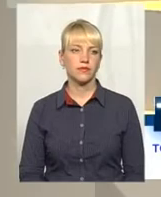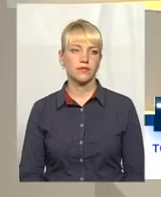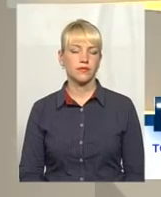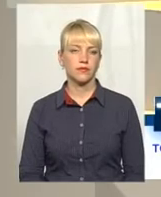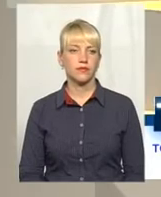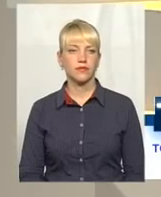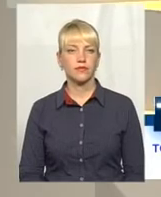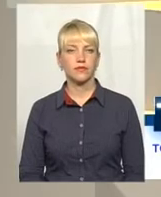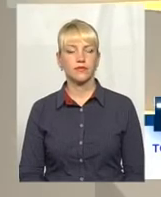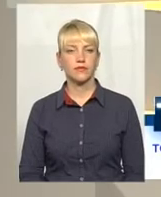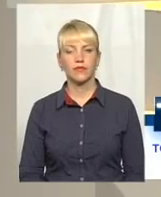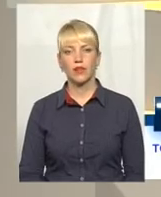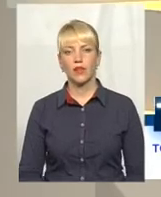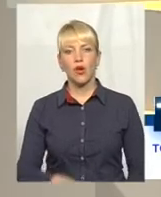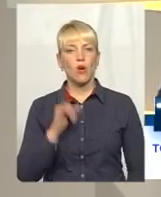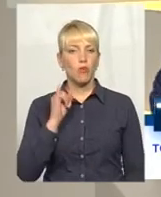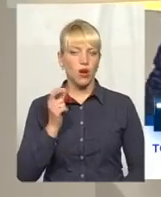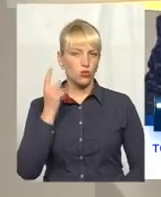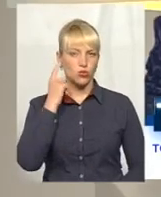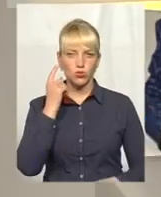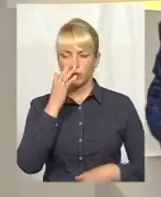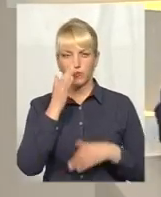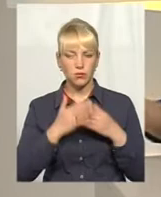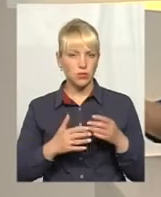Будь ласка, перезвоніть, ми вас дуже погано чуємо.